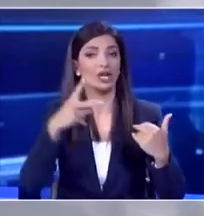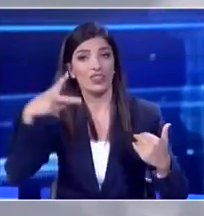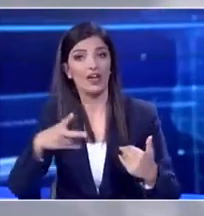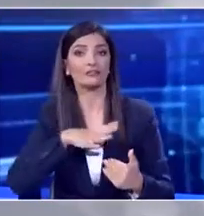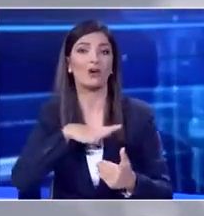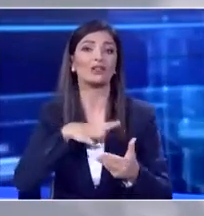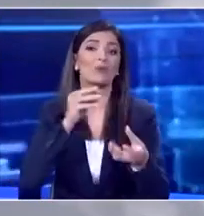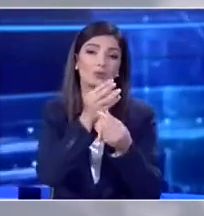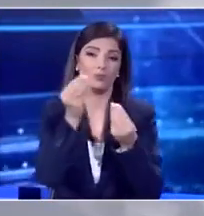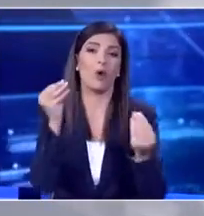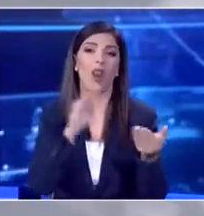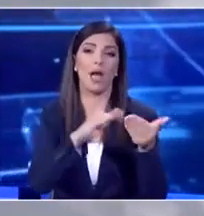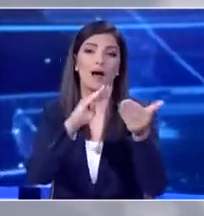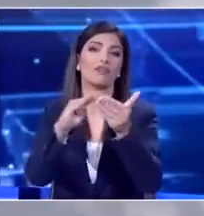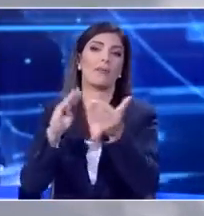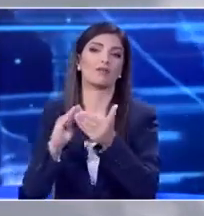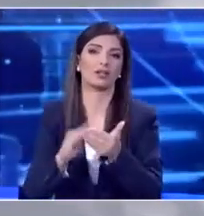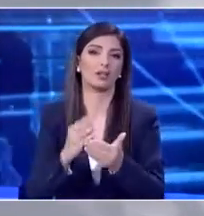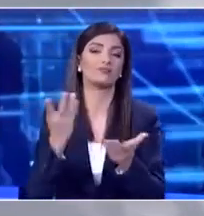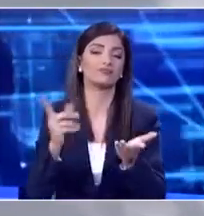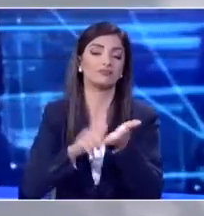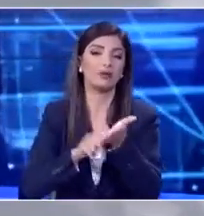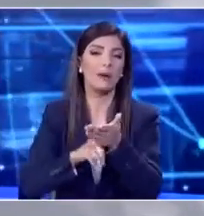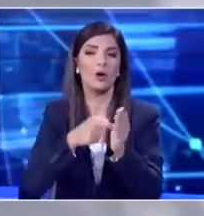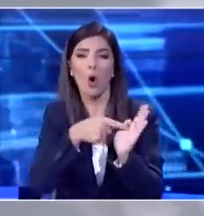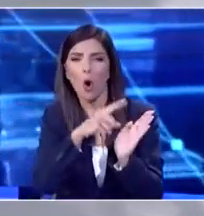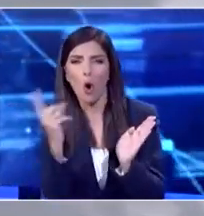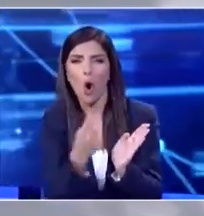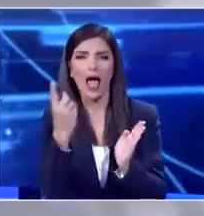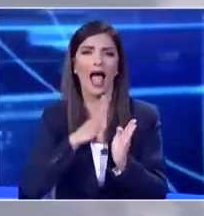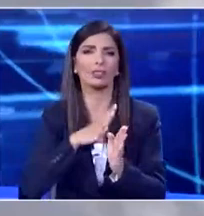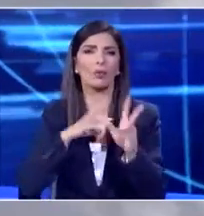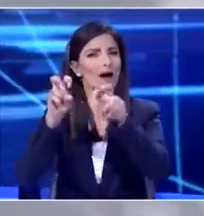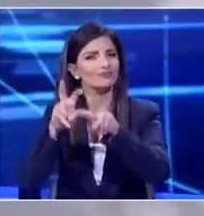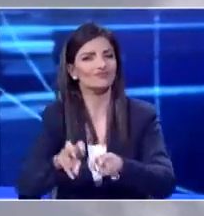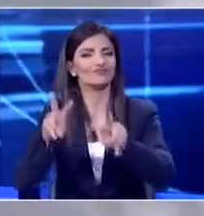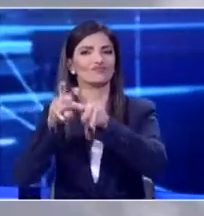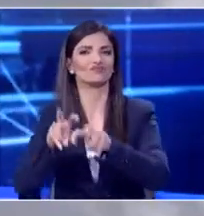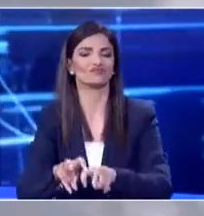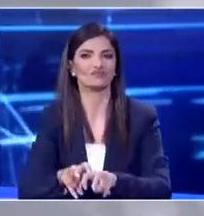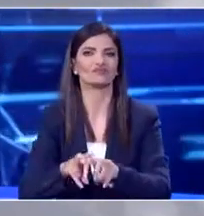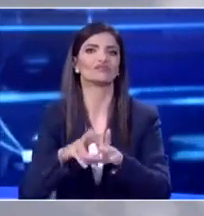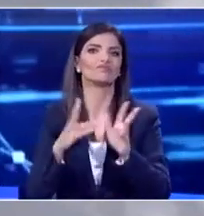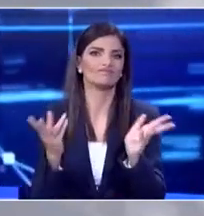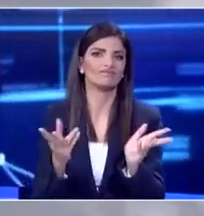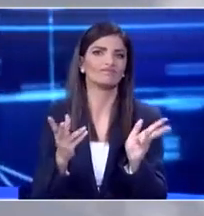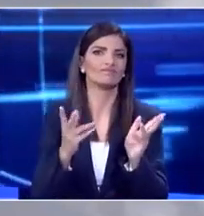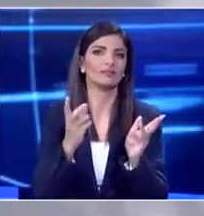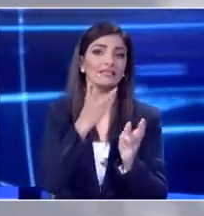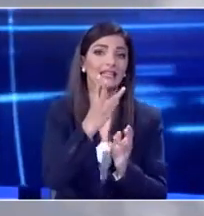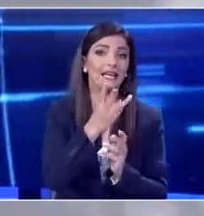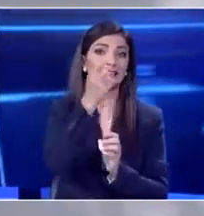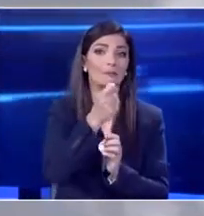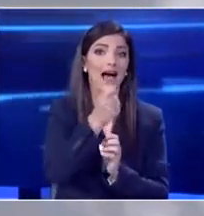το πρόβλημα να μπορώ να το πω έτσι είναι όσον αφορά το δεύτερο περιστατικό το οποίο όπως σας προανέφερα από τις 3-3 του έχει παρουσιάσει